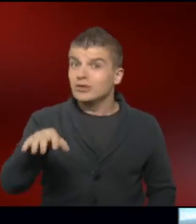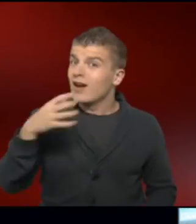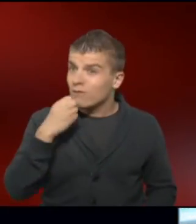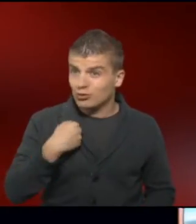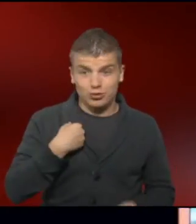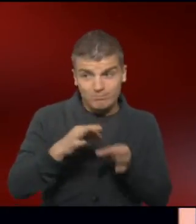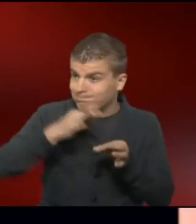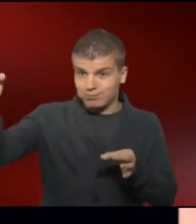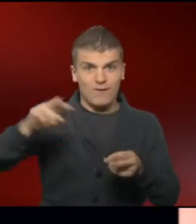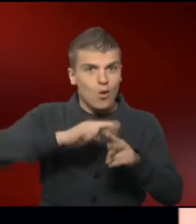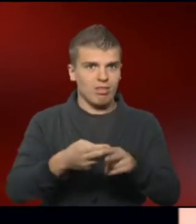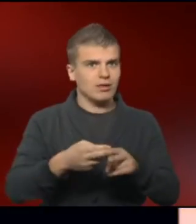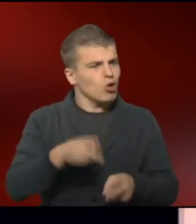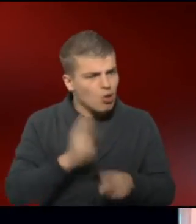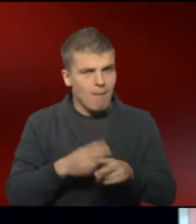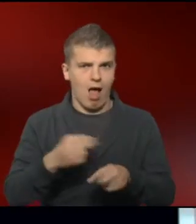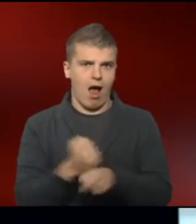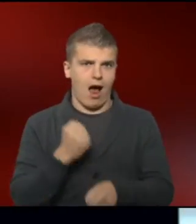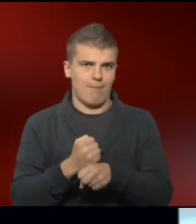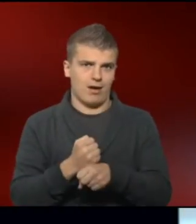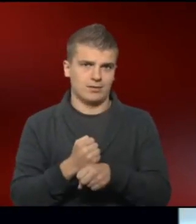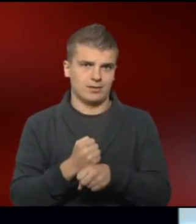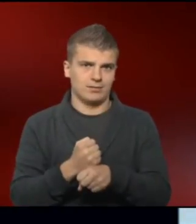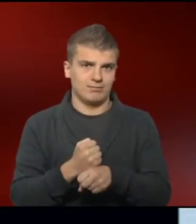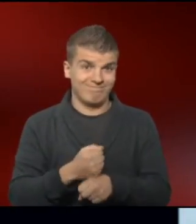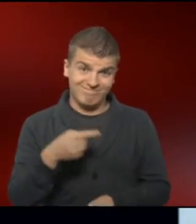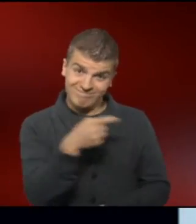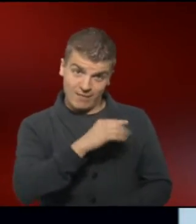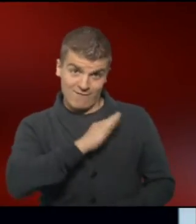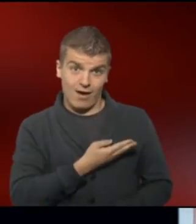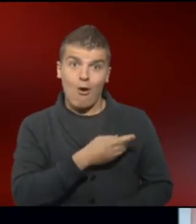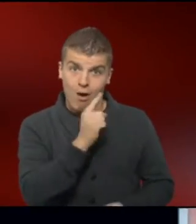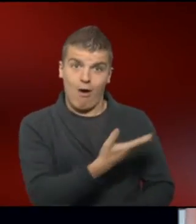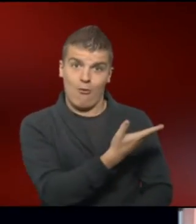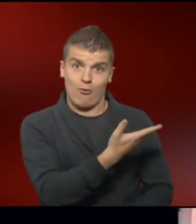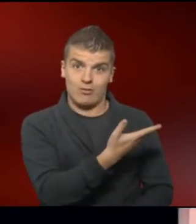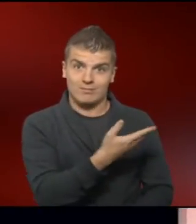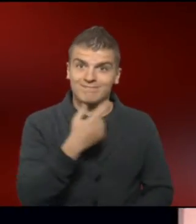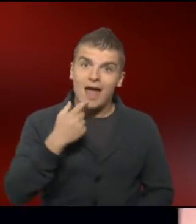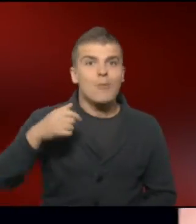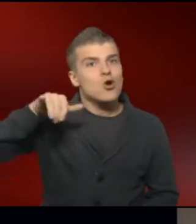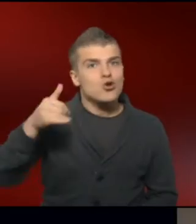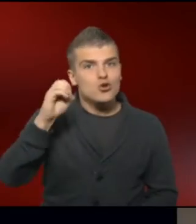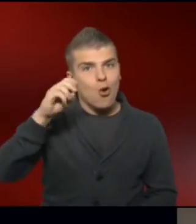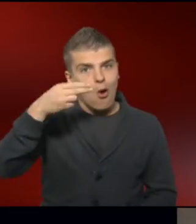Raus auf den gewöhnlichen Arbeitsmarkt. Und diese junge Frau zählt dazu. Sie heißt Johanna.